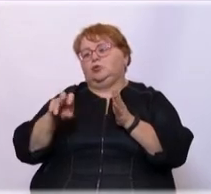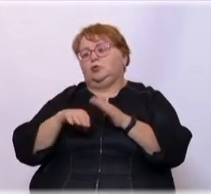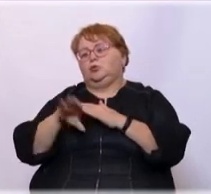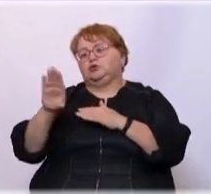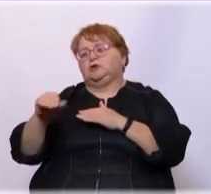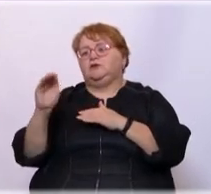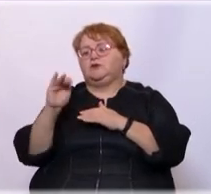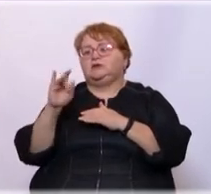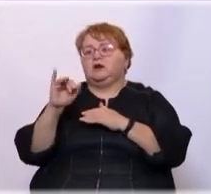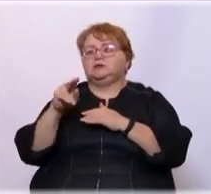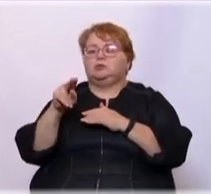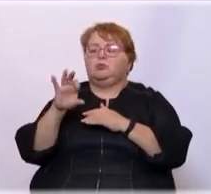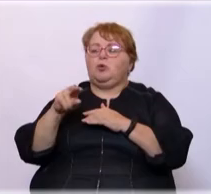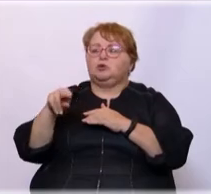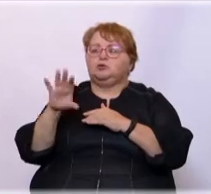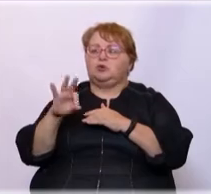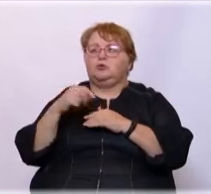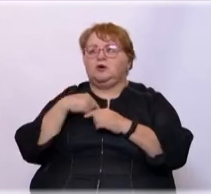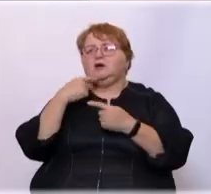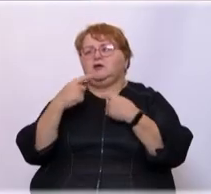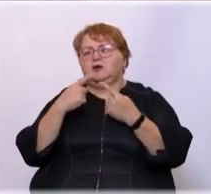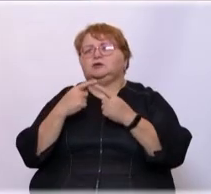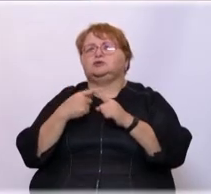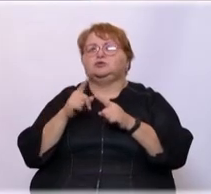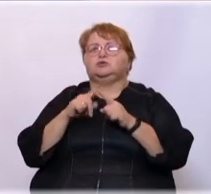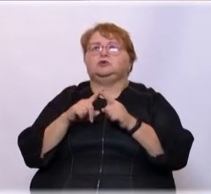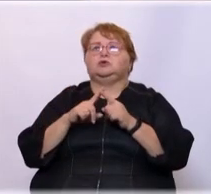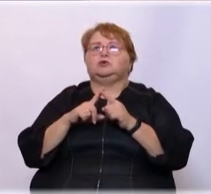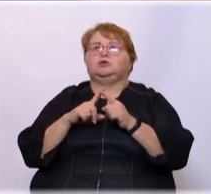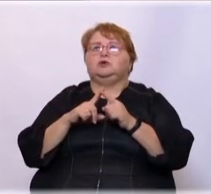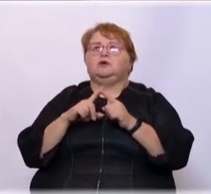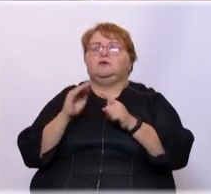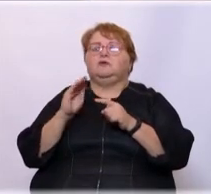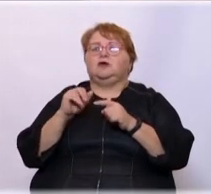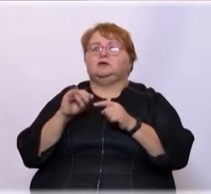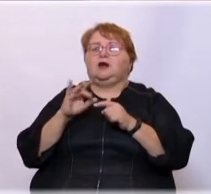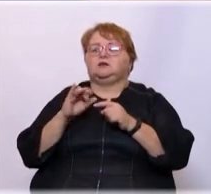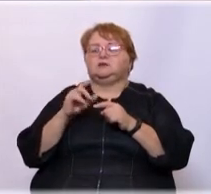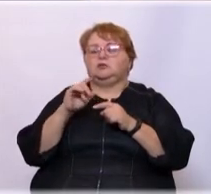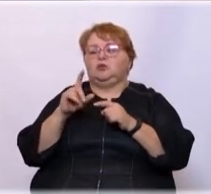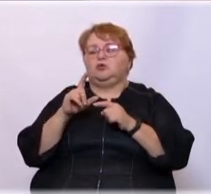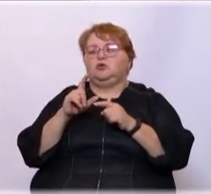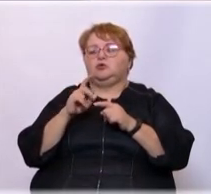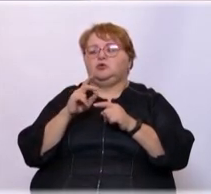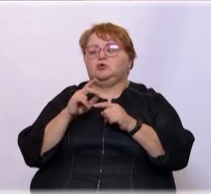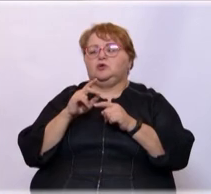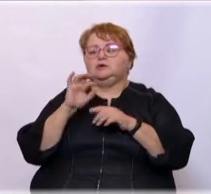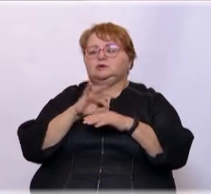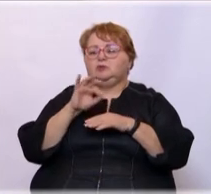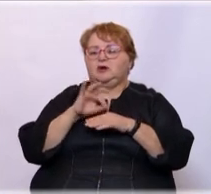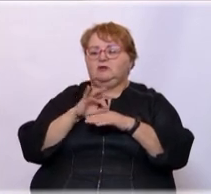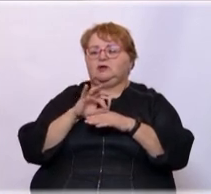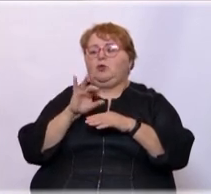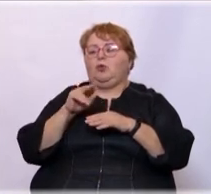федерацию ПОДА. Давайте поясниму, что это… ПОДА – это федерация по заболеванию опорно-двигательной